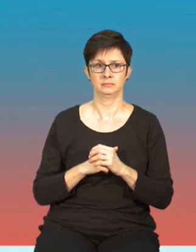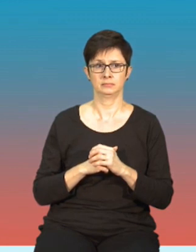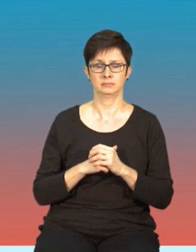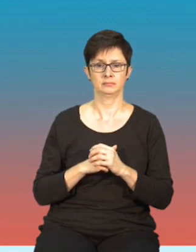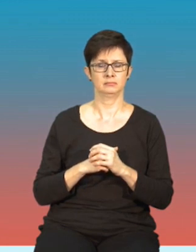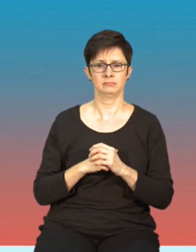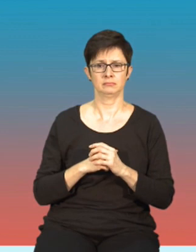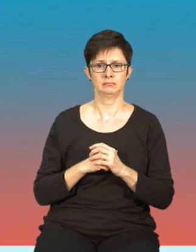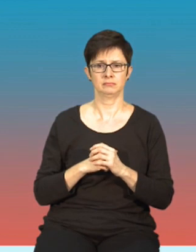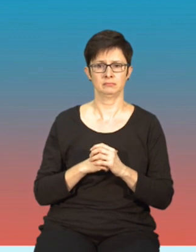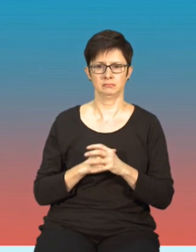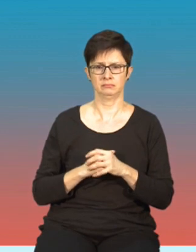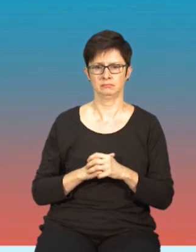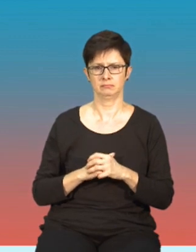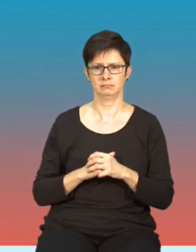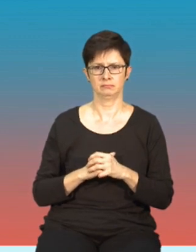społecznej.